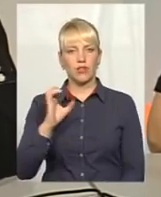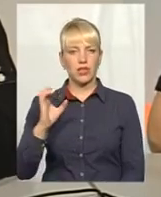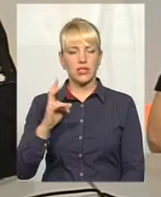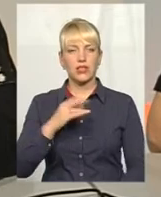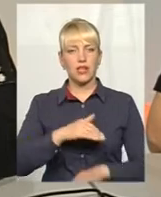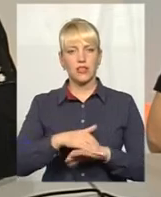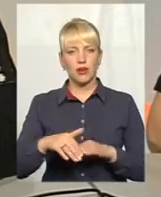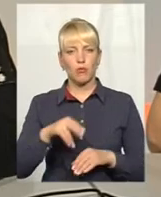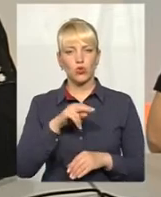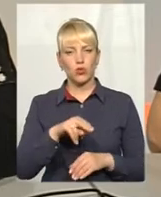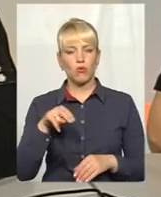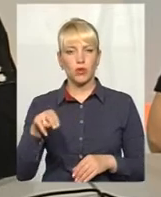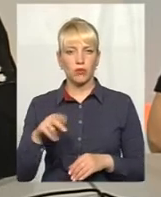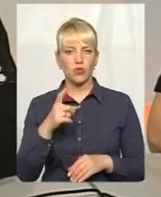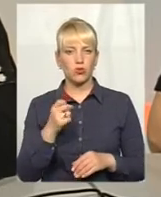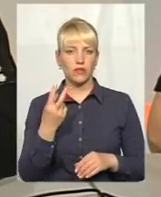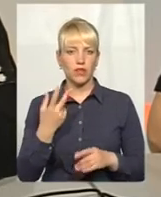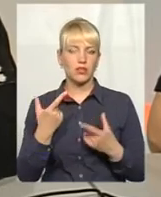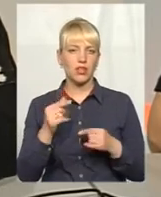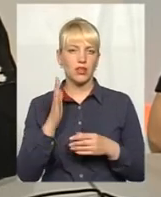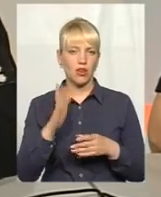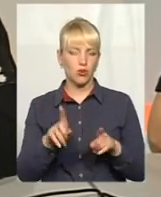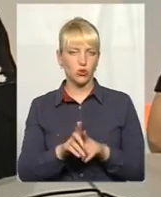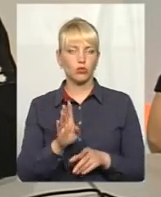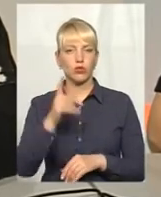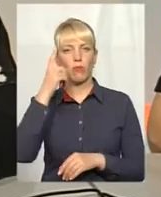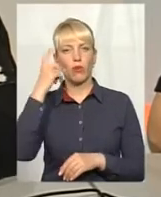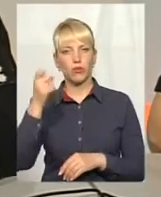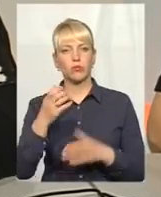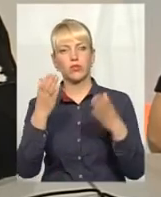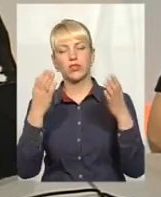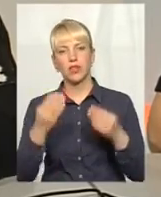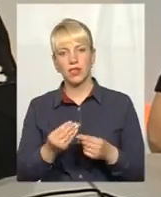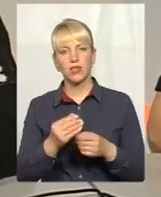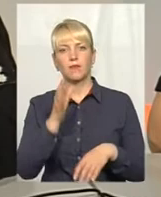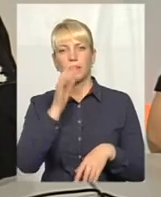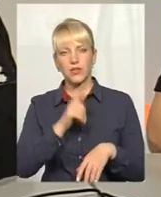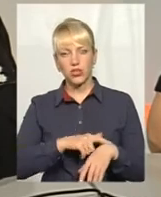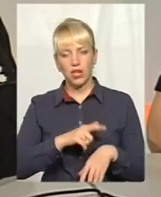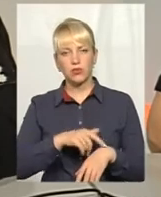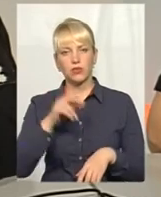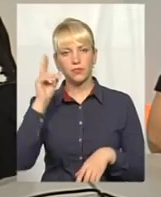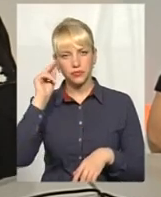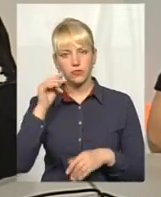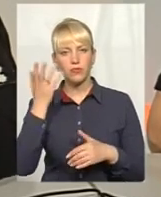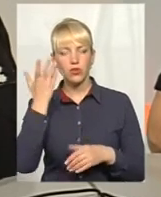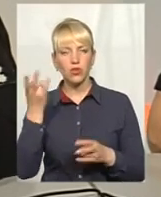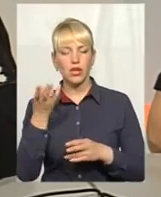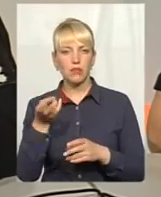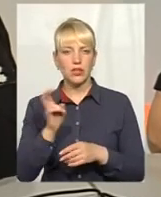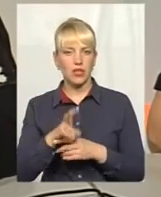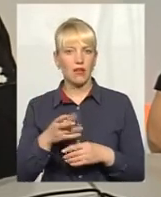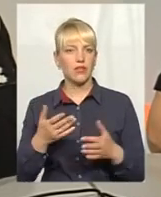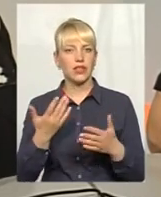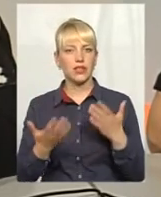Проскорівського підпілля, 112, де буде їй також повідомлено день, час, дату, коли вона має туди з'явитися. В разі